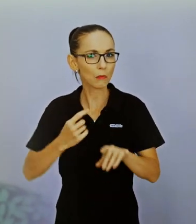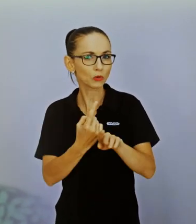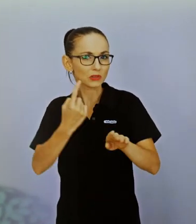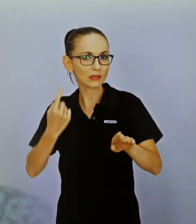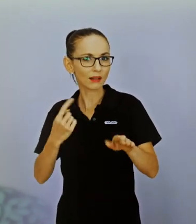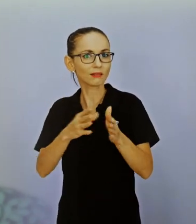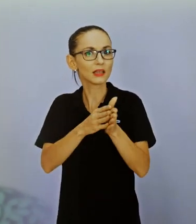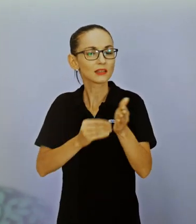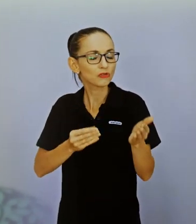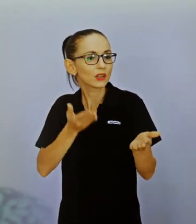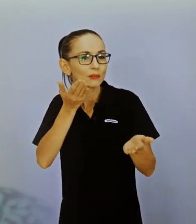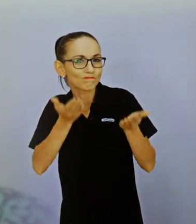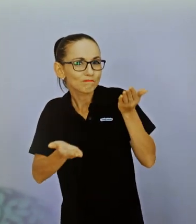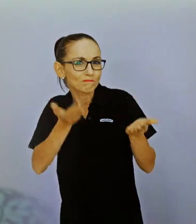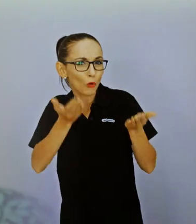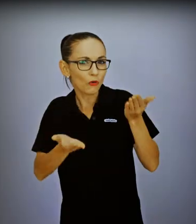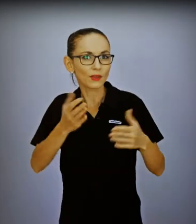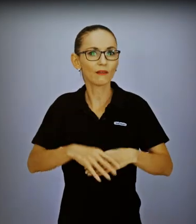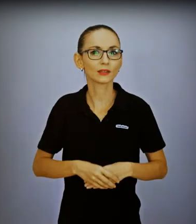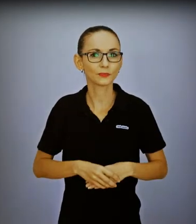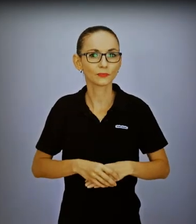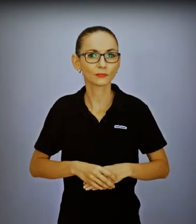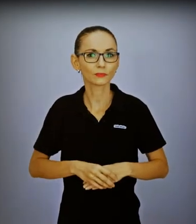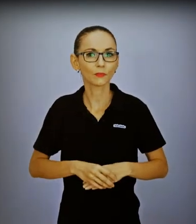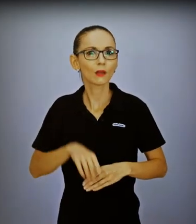samostatný a začali sa porovnávať.